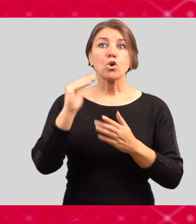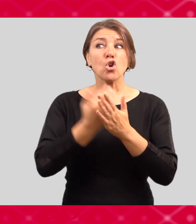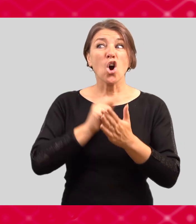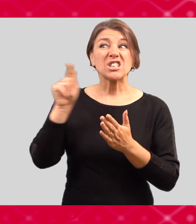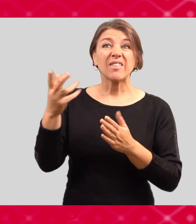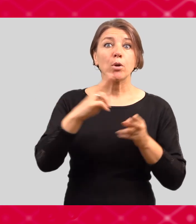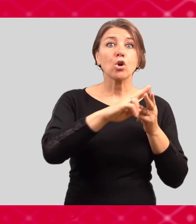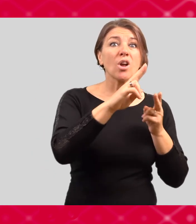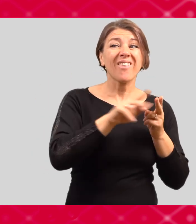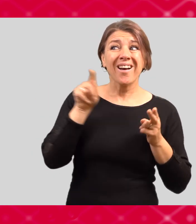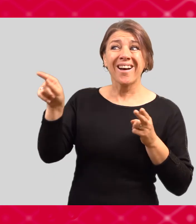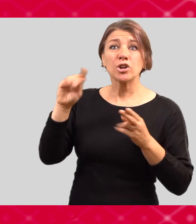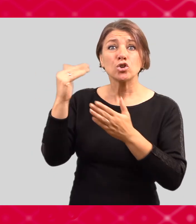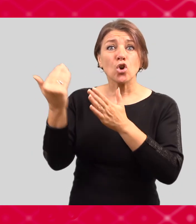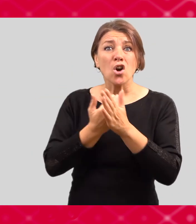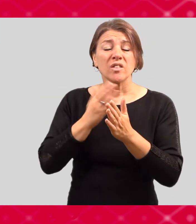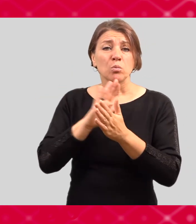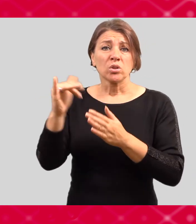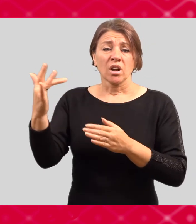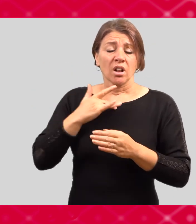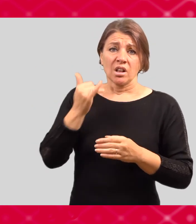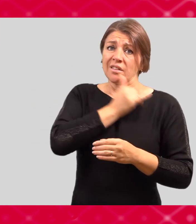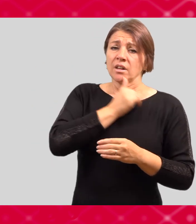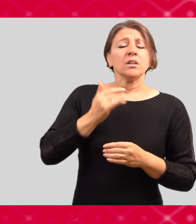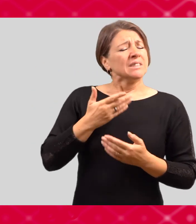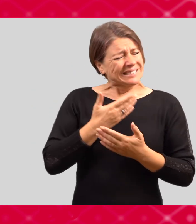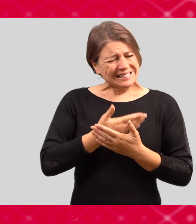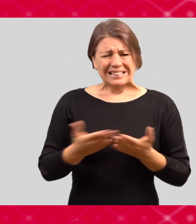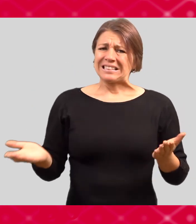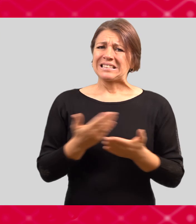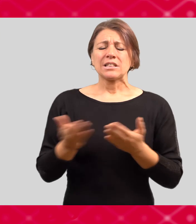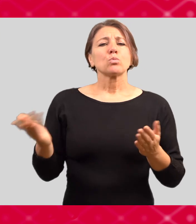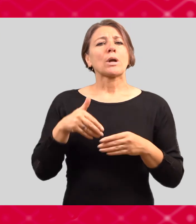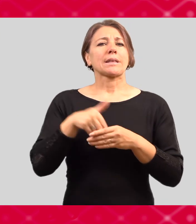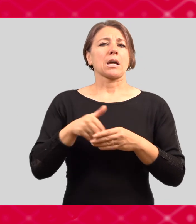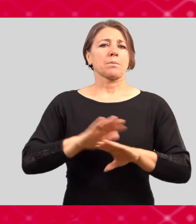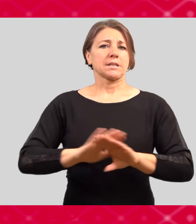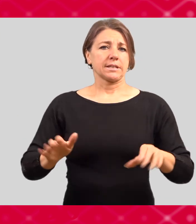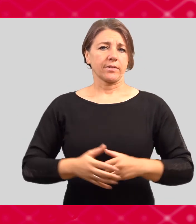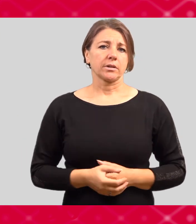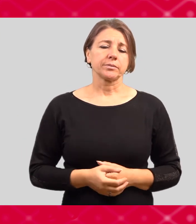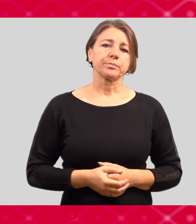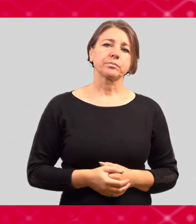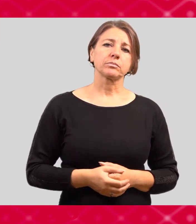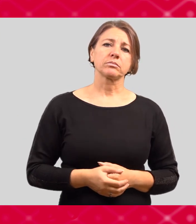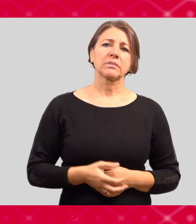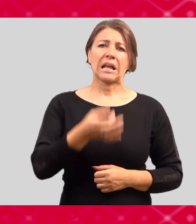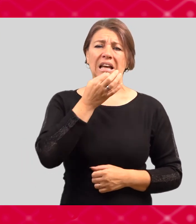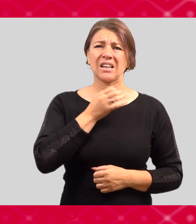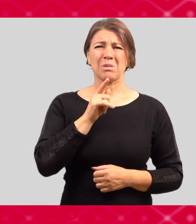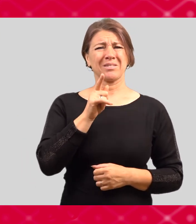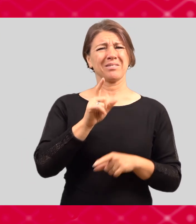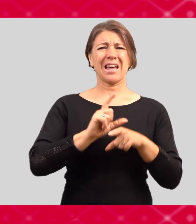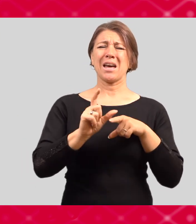situaci řešit sami, doporučujeme vám spíše písemnou komunikaci s tím člověkem, jeho